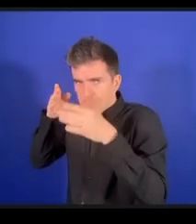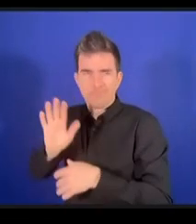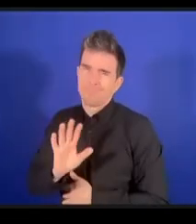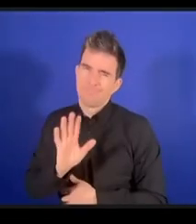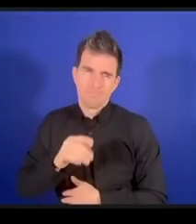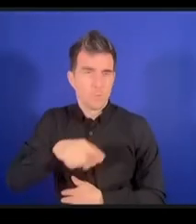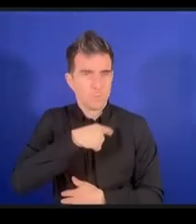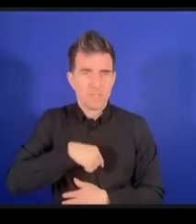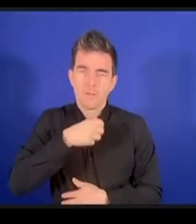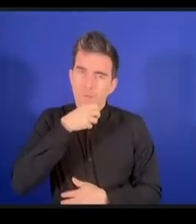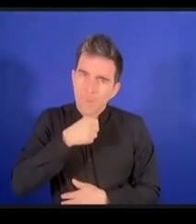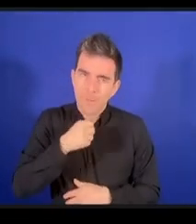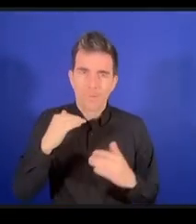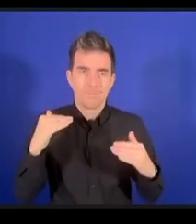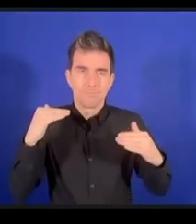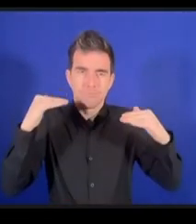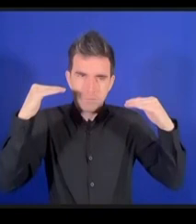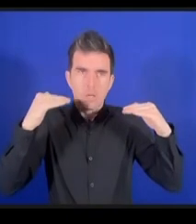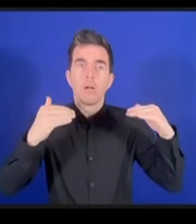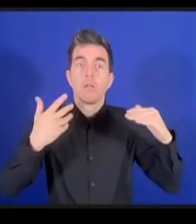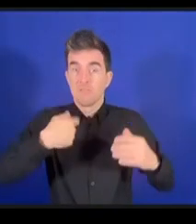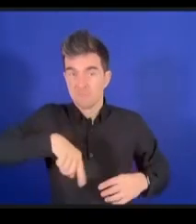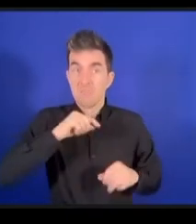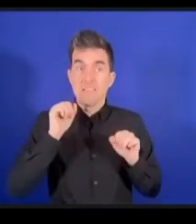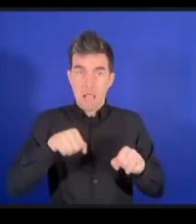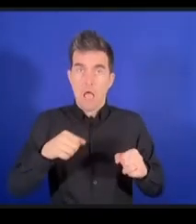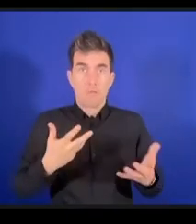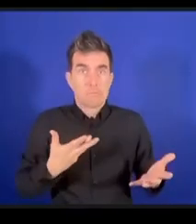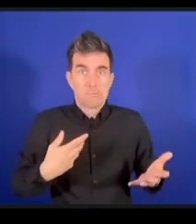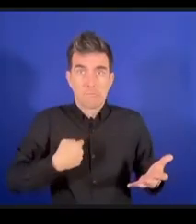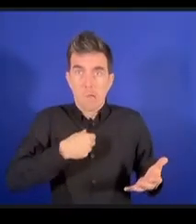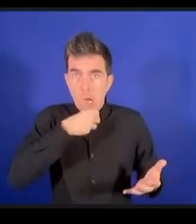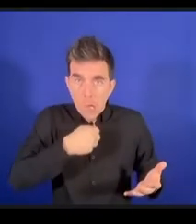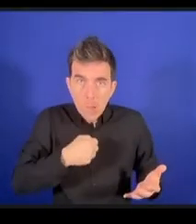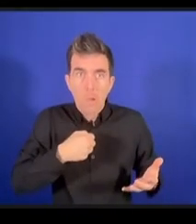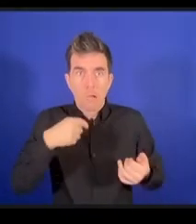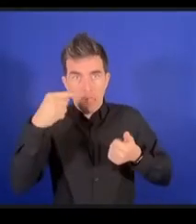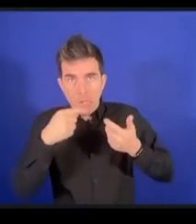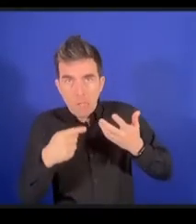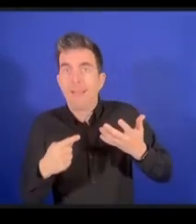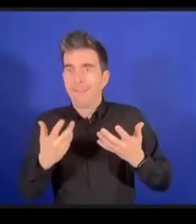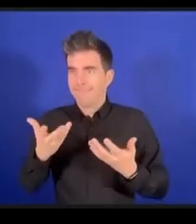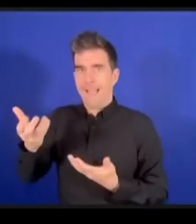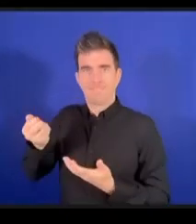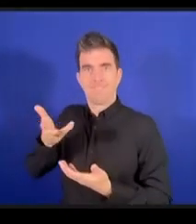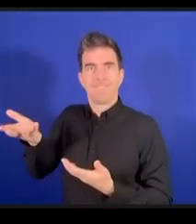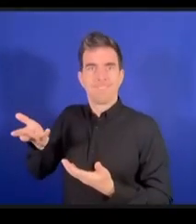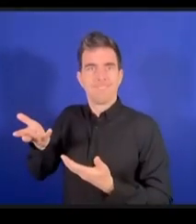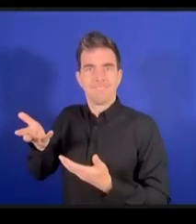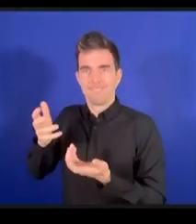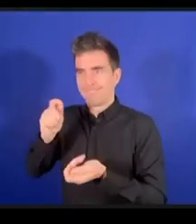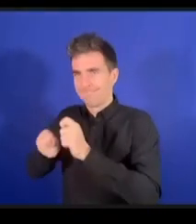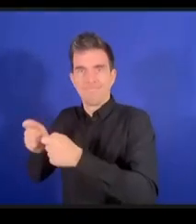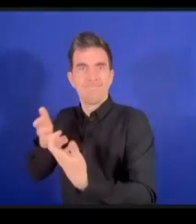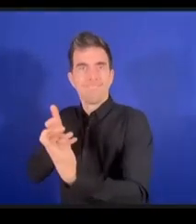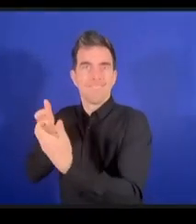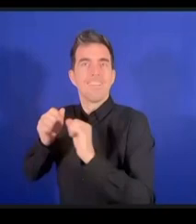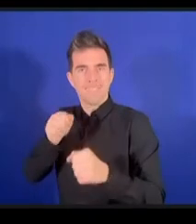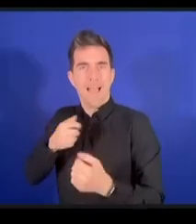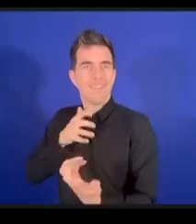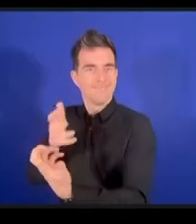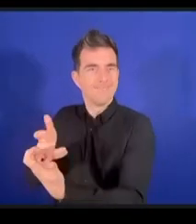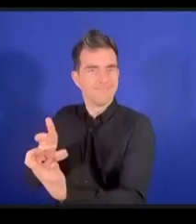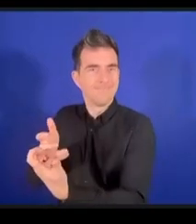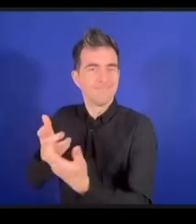tous vieillissants et on en aura peut-être besoin un jour c'est la raison pour laquelle il vaut mieux prévoir dès aujourd'hui plutôt que de s'en occuper une